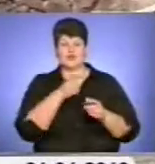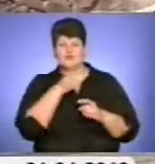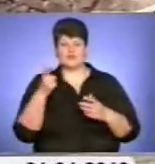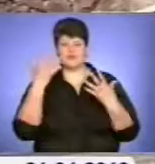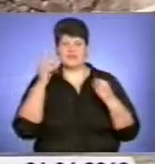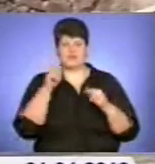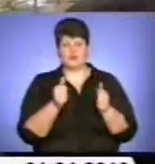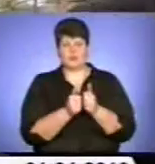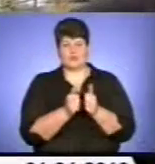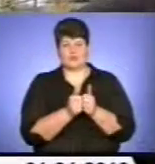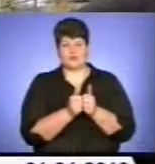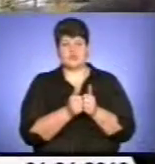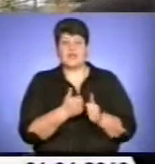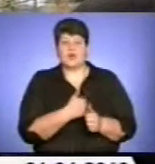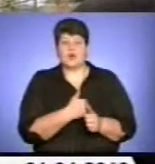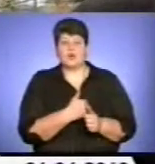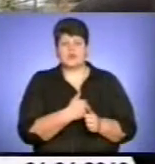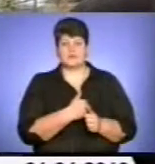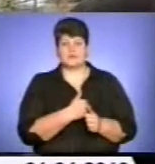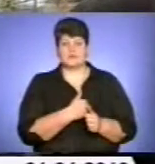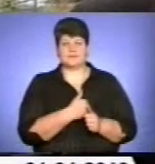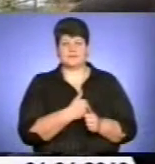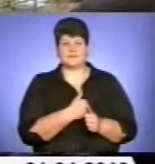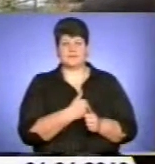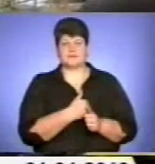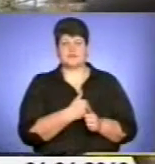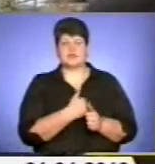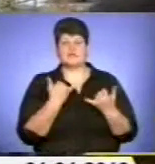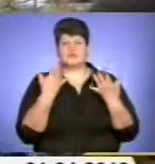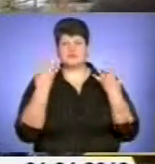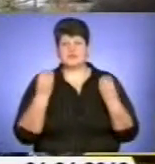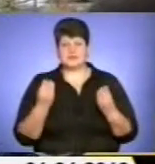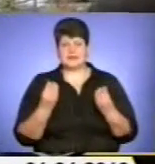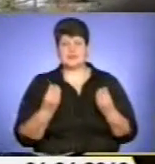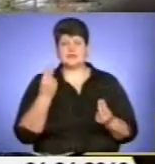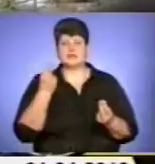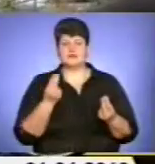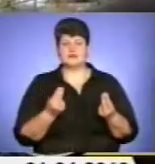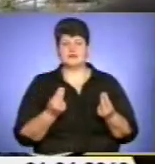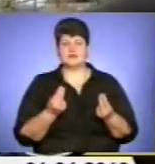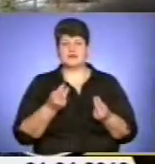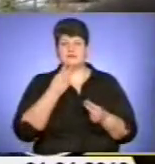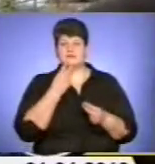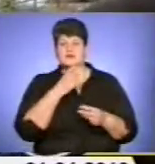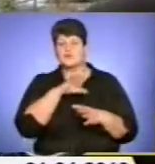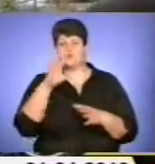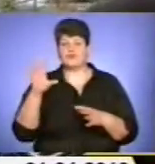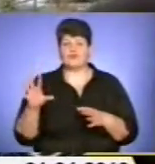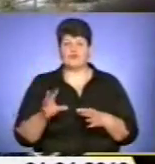хто поруч? Я би хотів в сьогоднішній день гумору, ясна річ, що всім